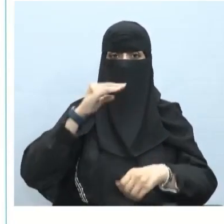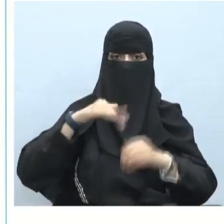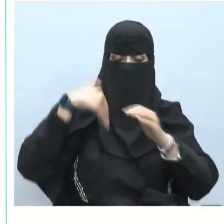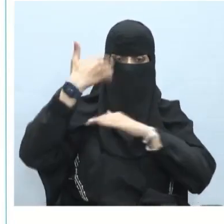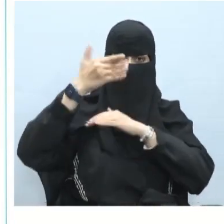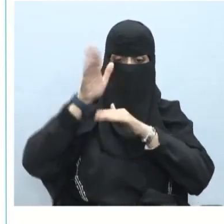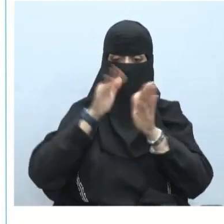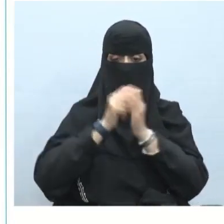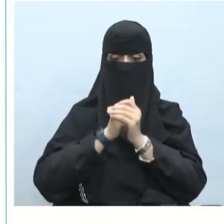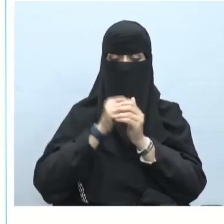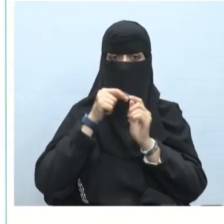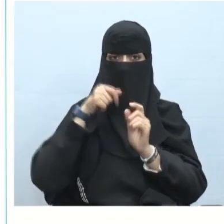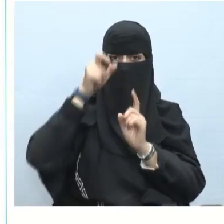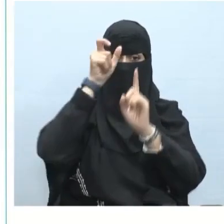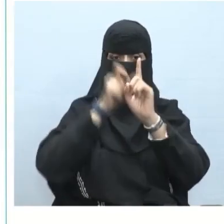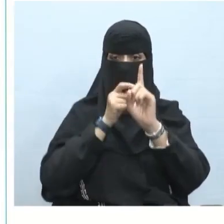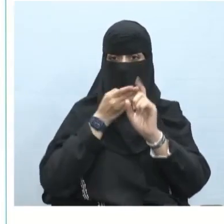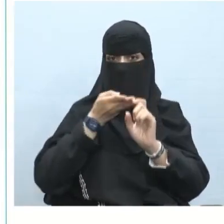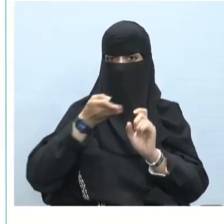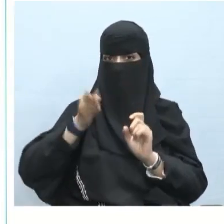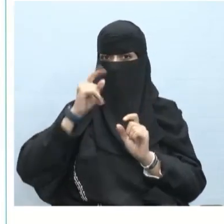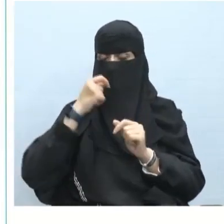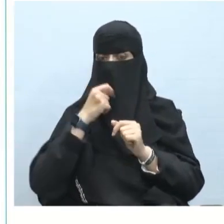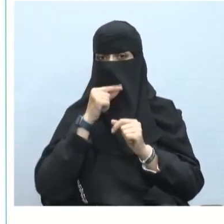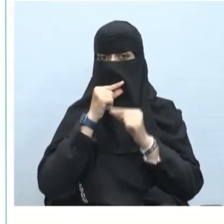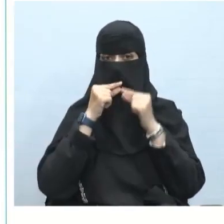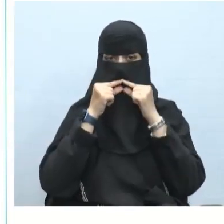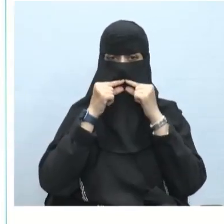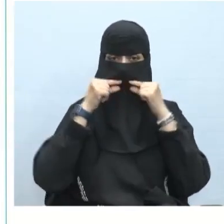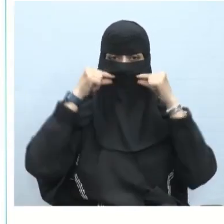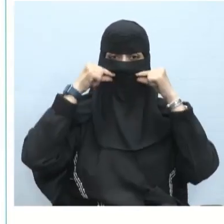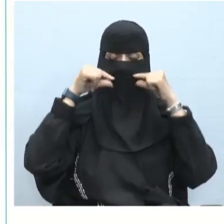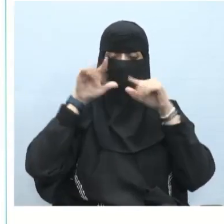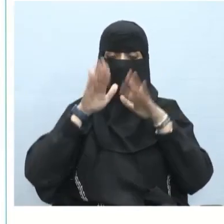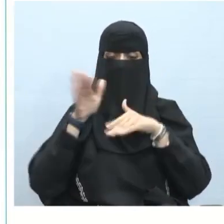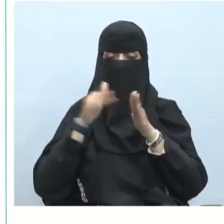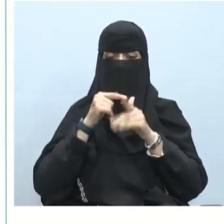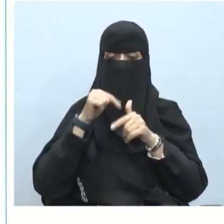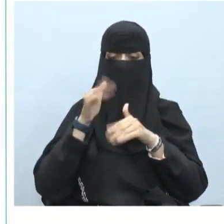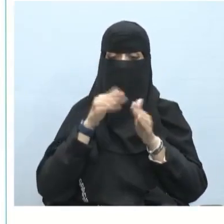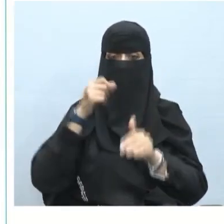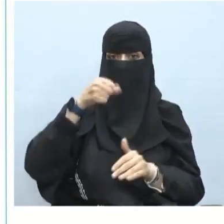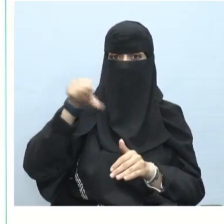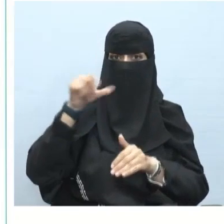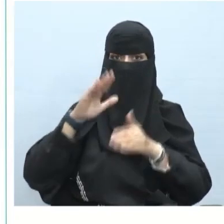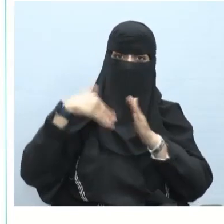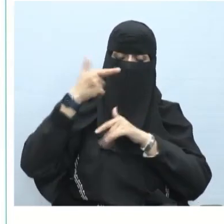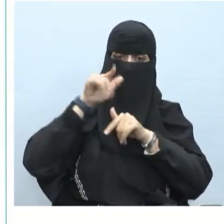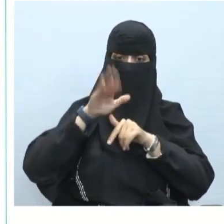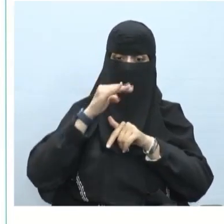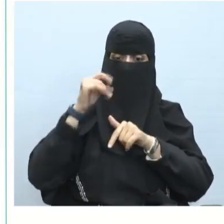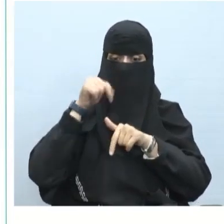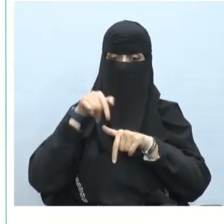وثغره باسم أقبل فعل ماضي والتائب فاعل ننظر إلى الواو جاءت بعدها جملة